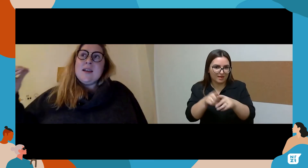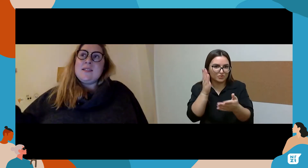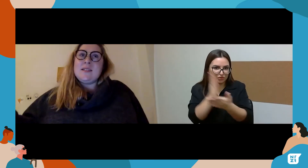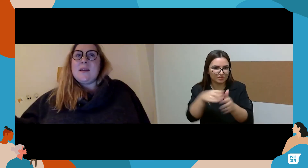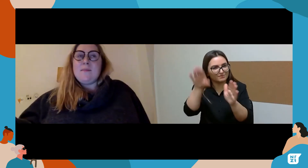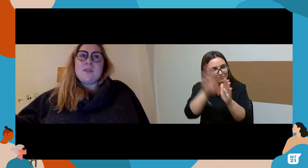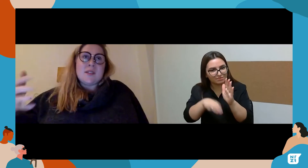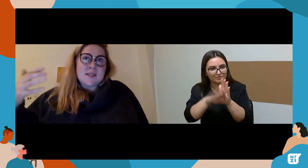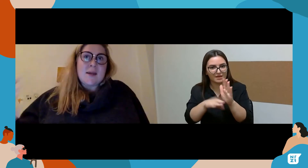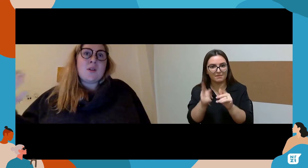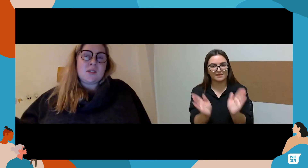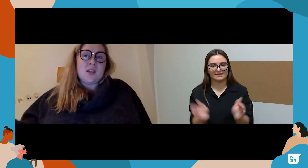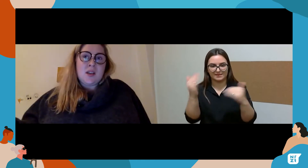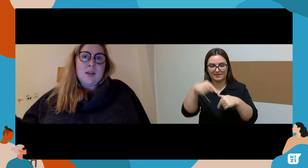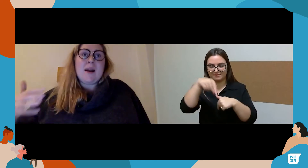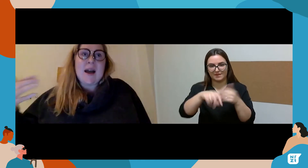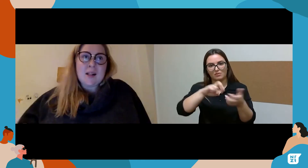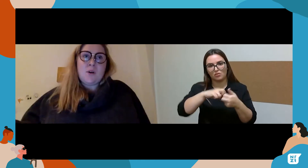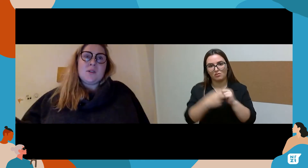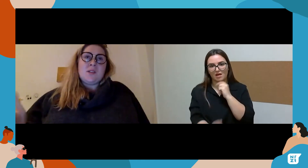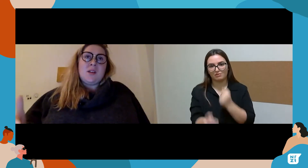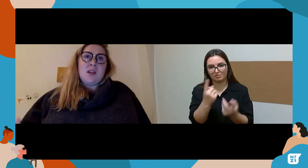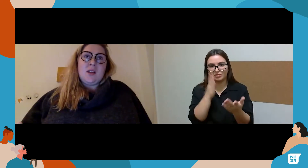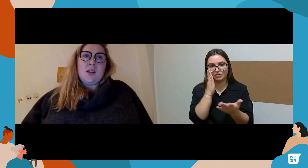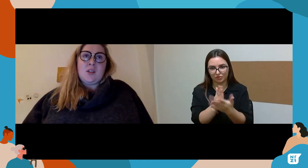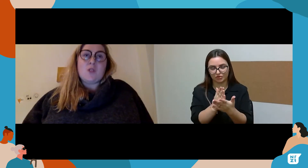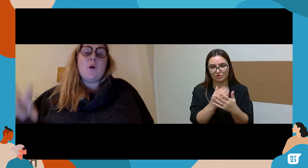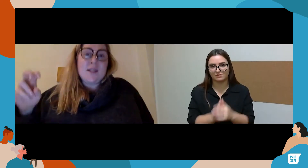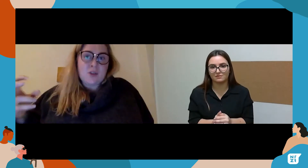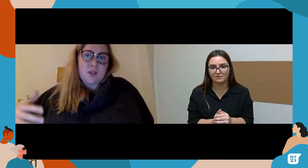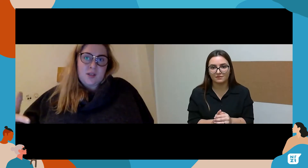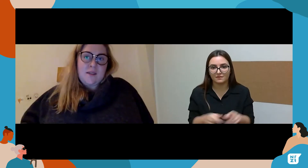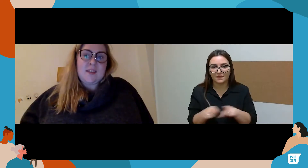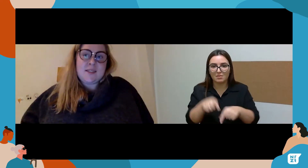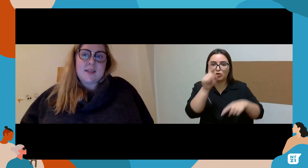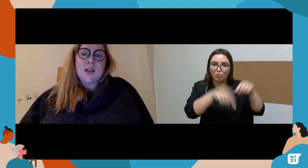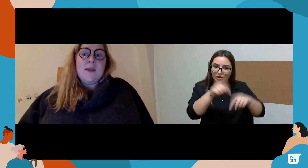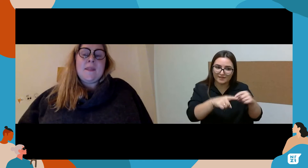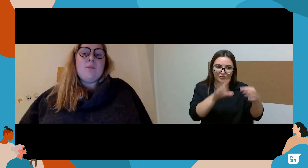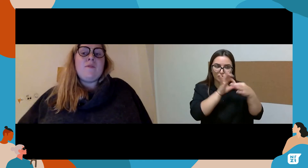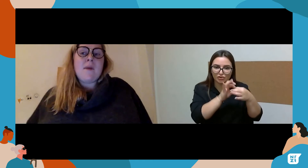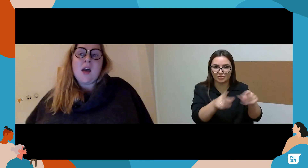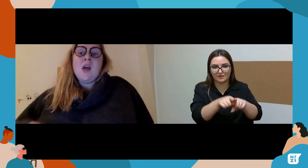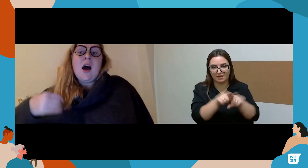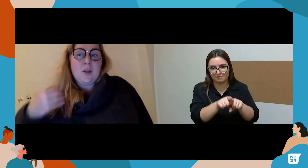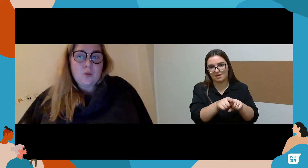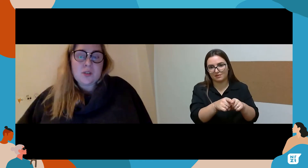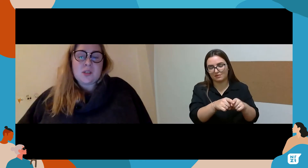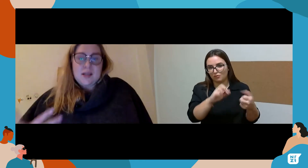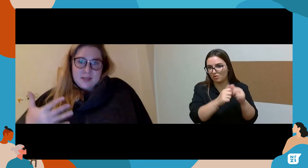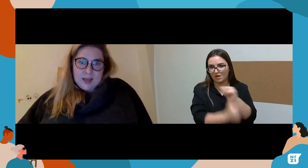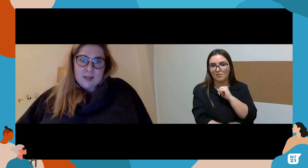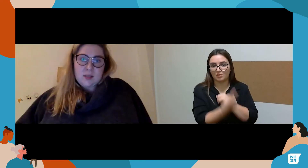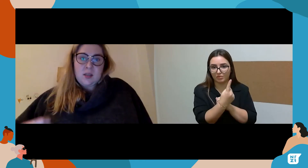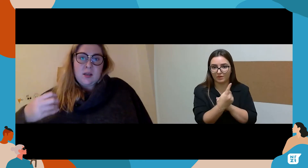sistemos ir pagalbos ir tos politikos tėvystės nebuvime. Ar jūs